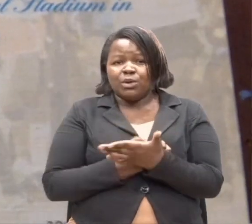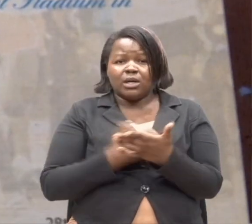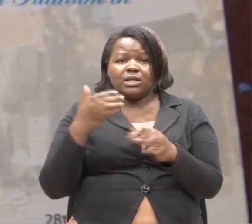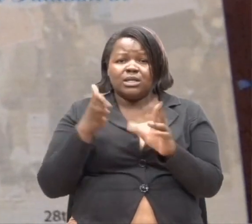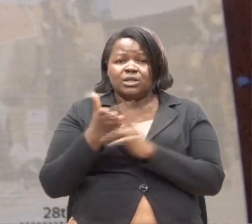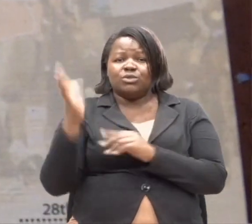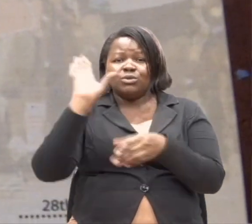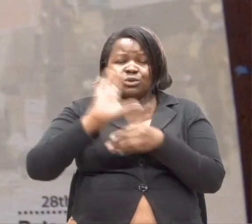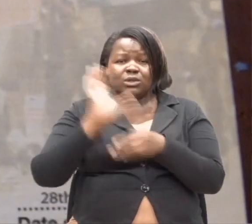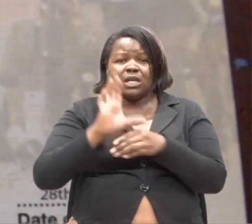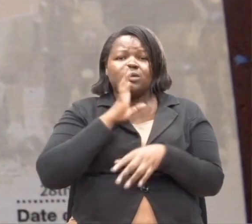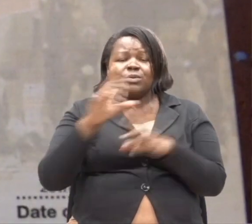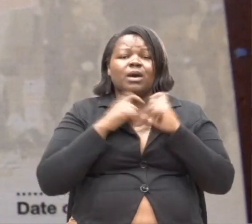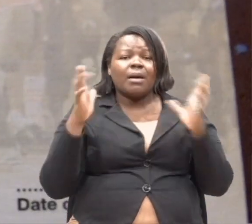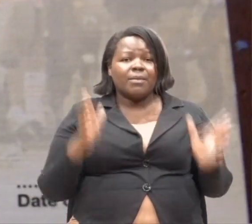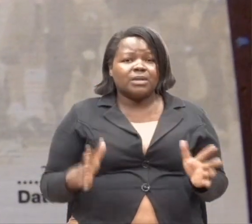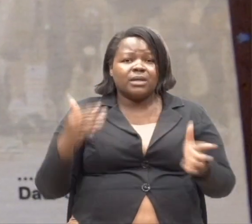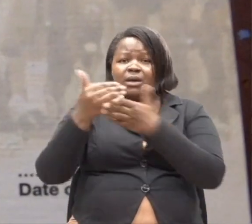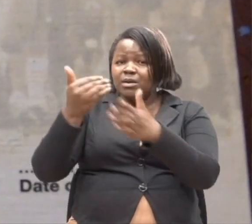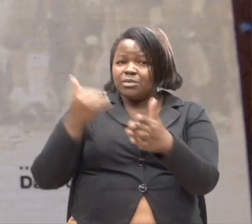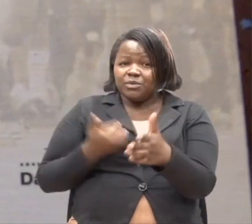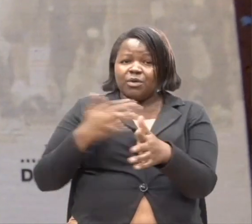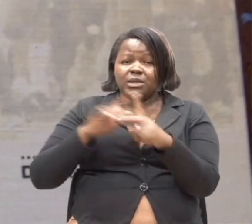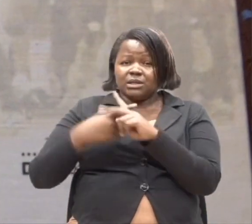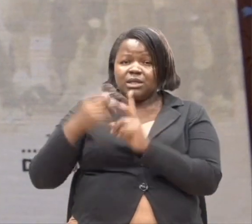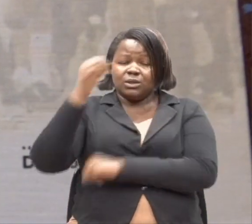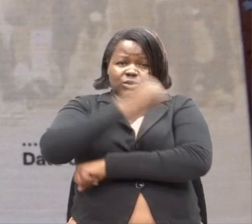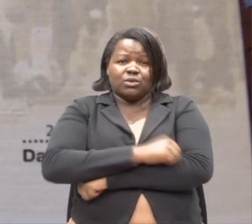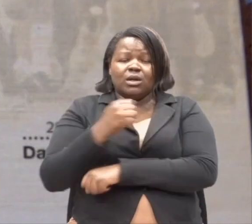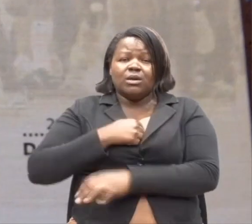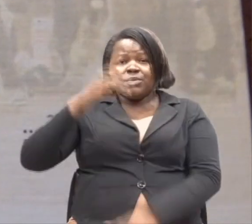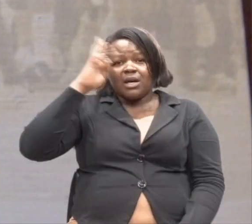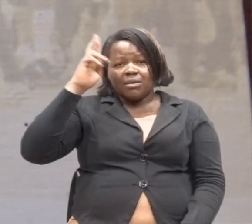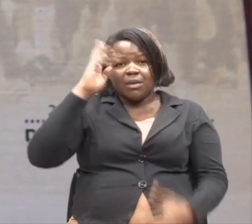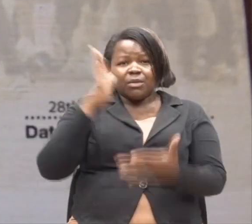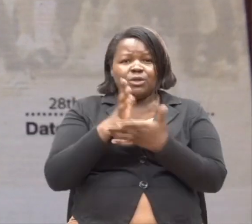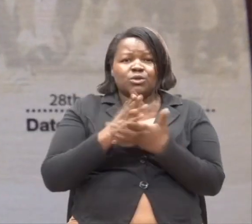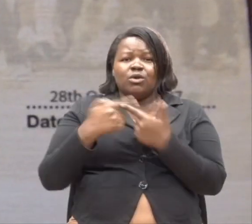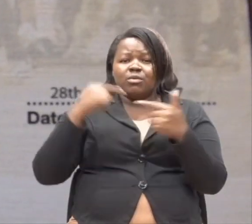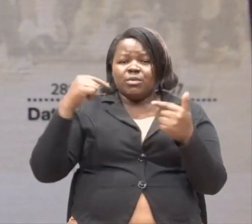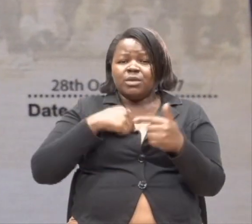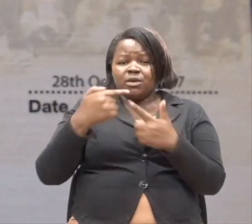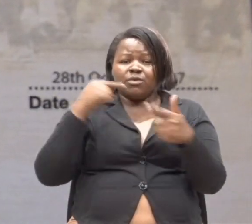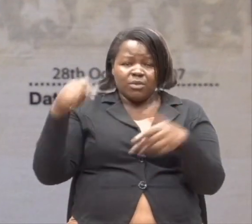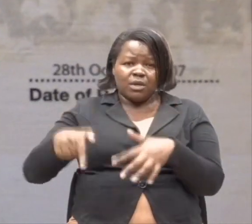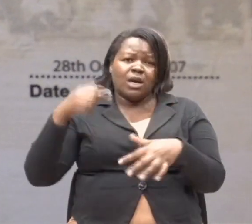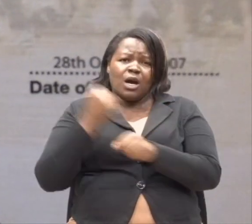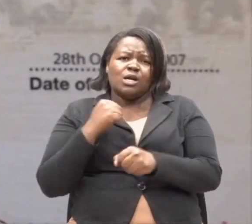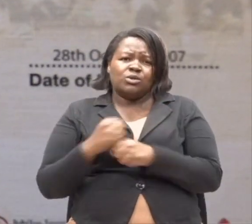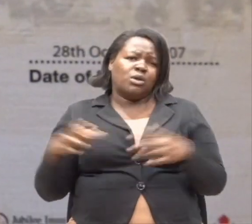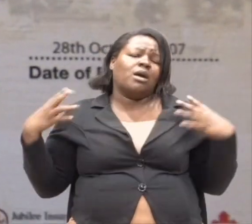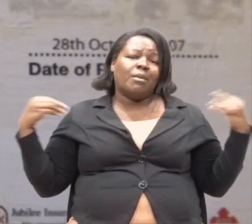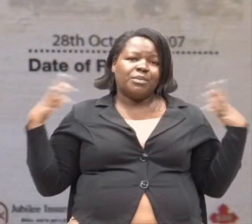kanisa kuwa mchungaji. Hata kabla sijaaza shule. Na kumbuka nilitoka hapa. Nikiwa nafanya mazoezi